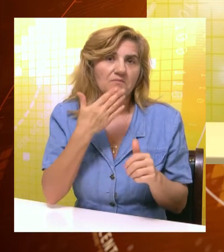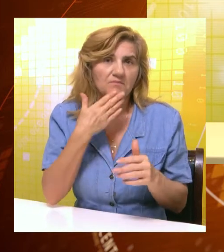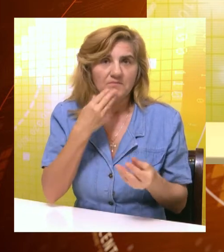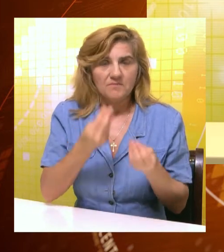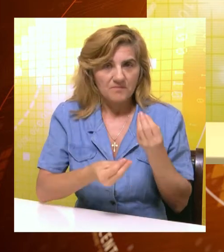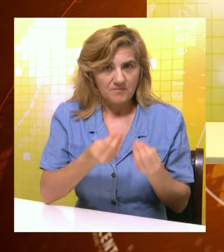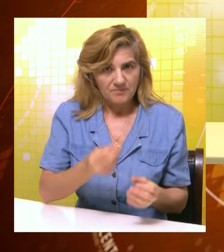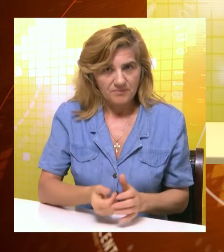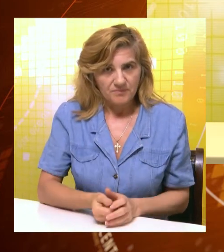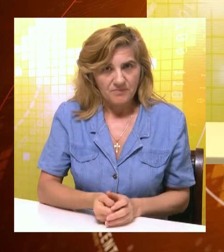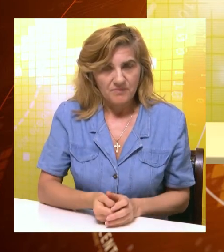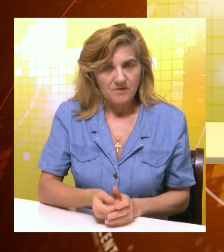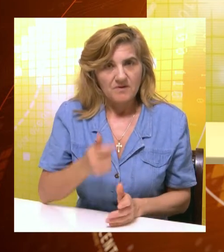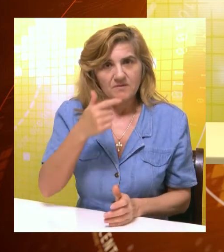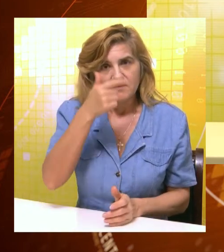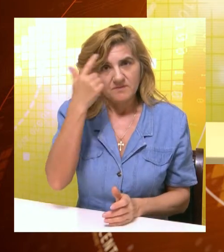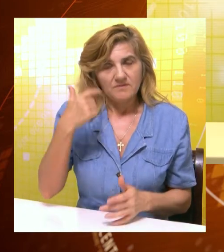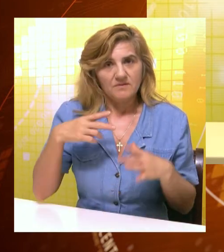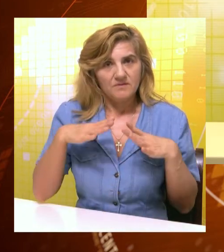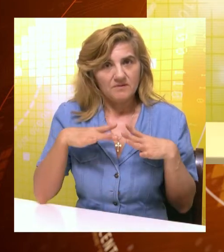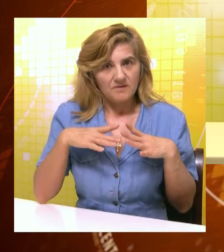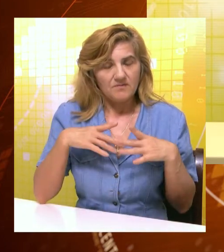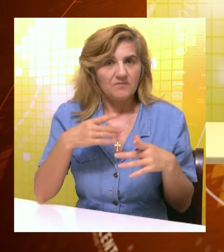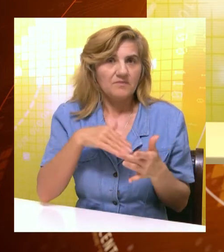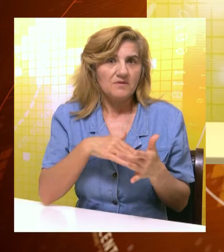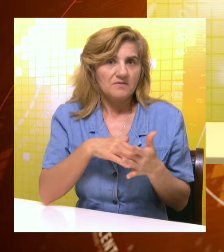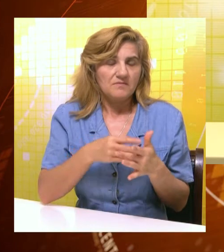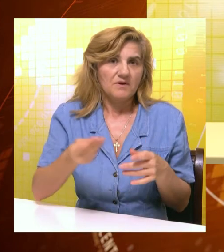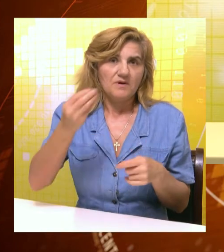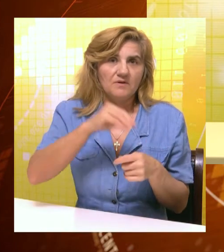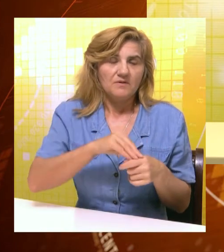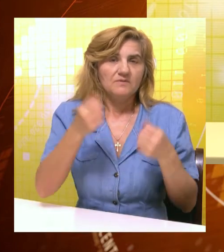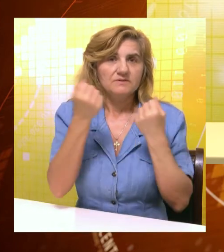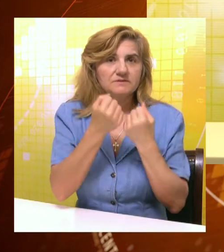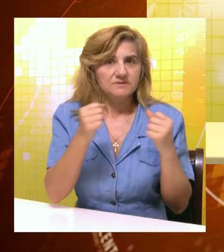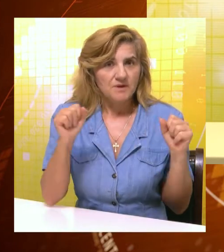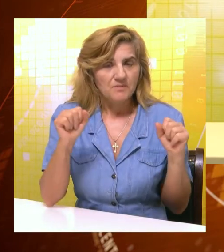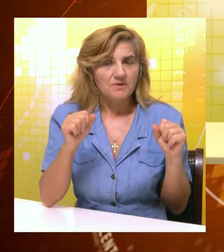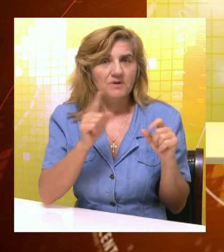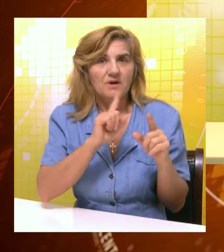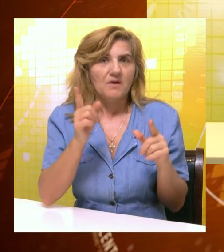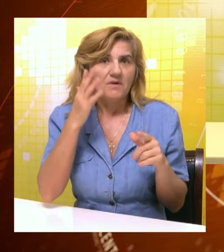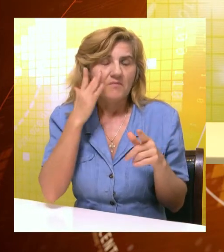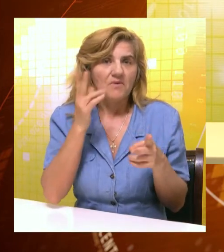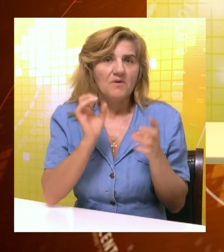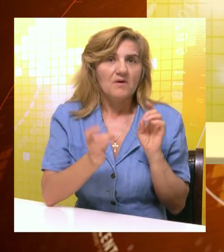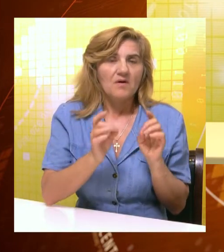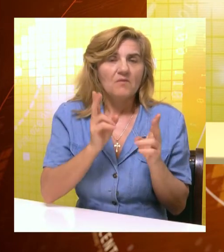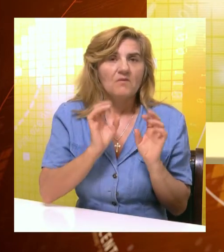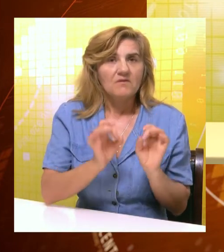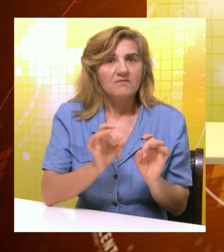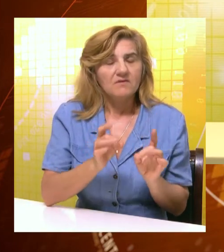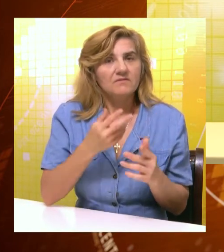karaktera, poručuju psiholozi. Letni raspust roditeljima i deci donosi dodatno slobodno vreme, ali i nedoumicu kako